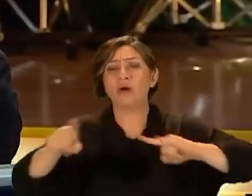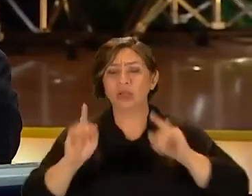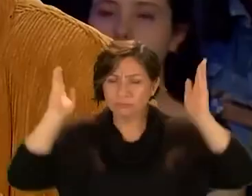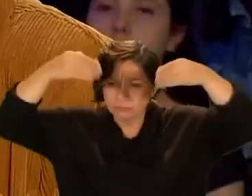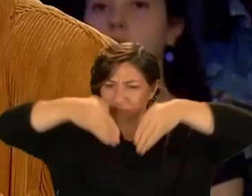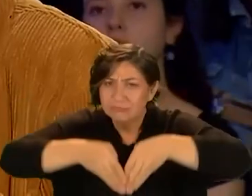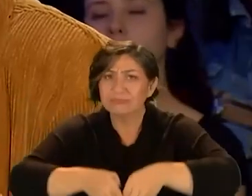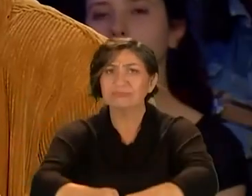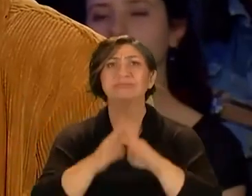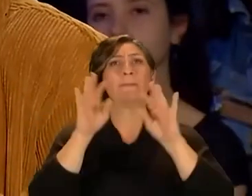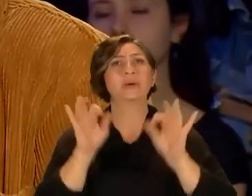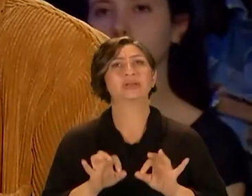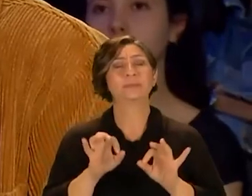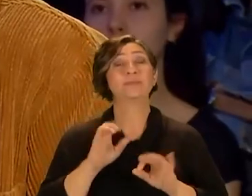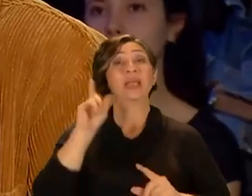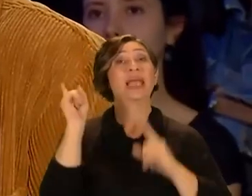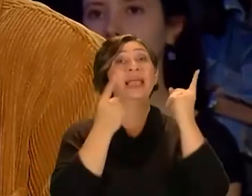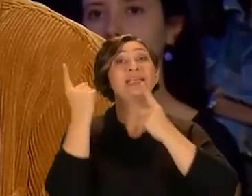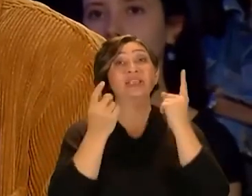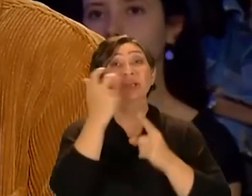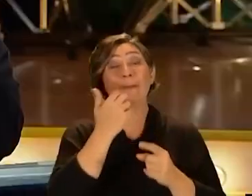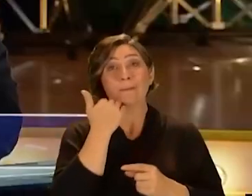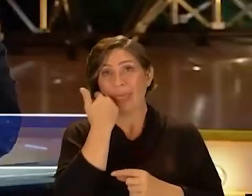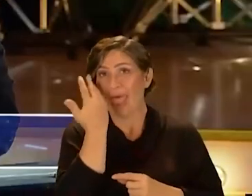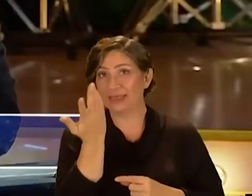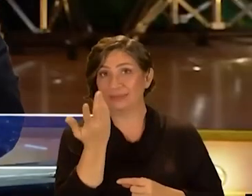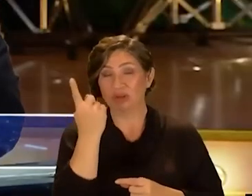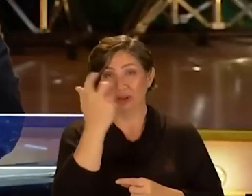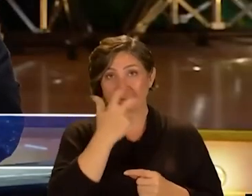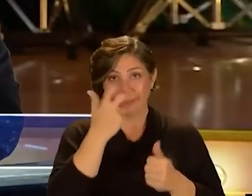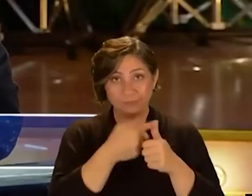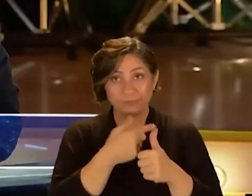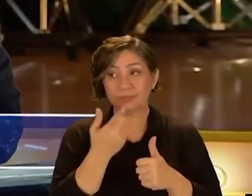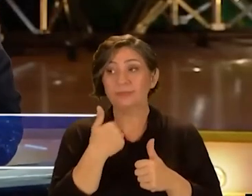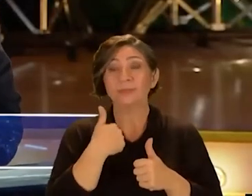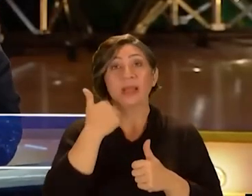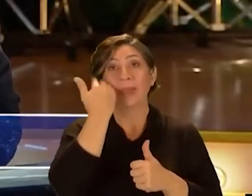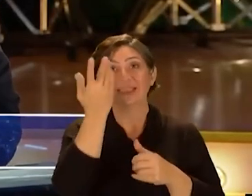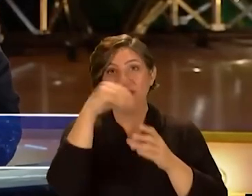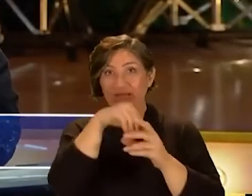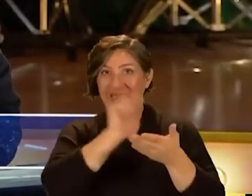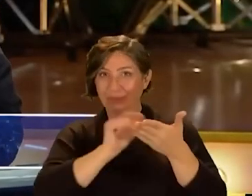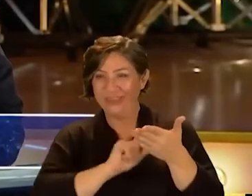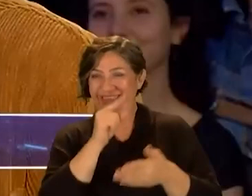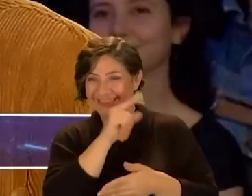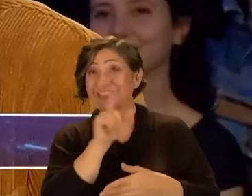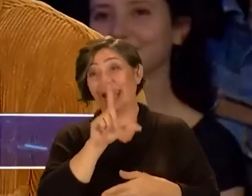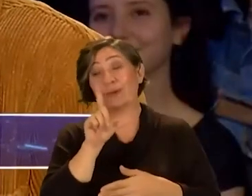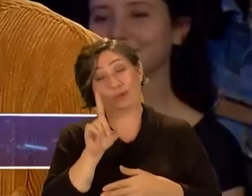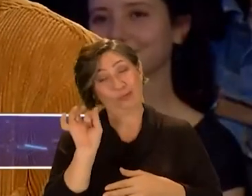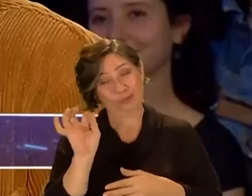atladım yani Bravo sana Peki ilginç şarkılarım var Beyaz bir şarkın Evet Bizim beyaz için yazmışsın